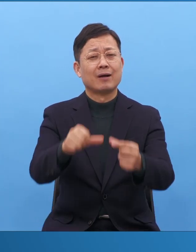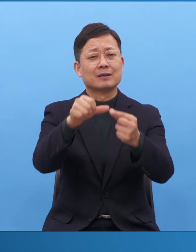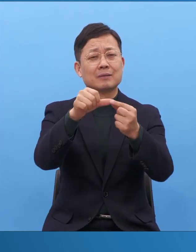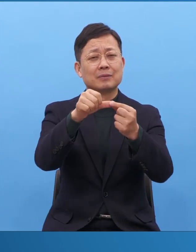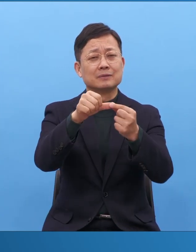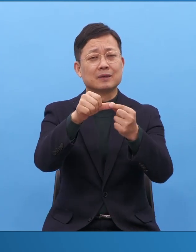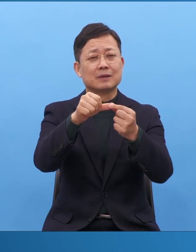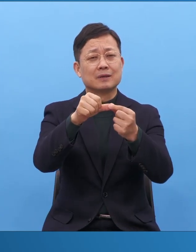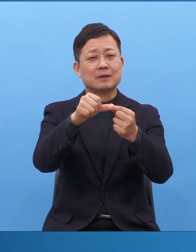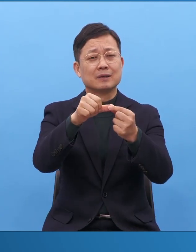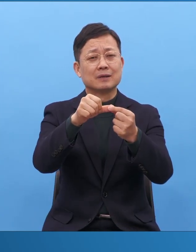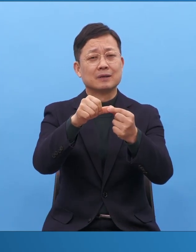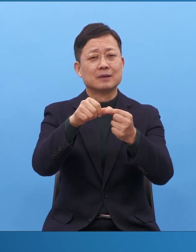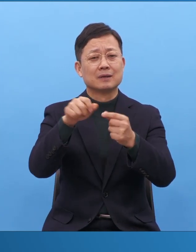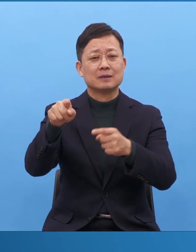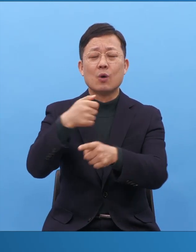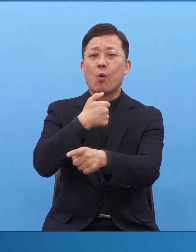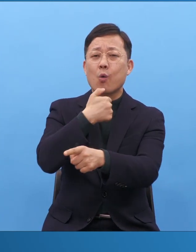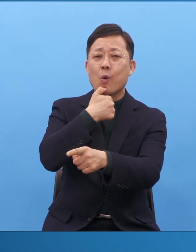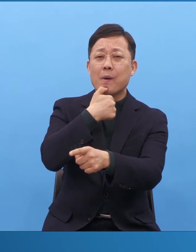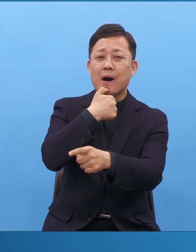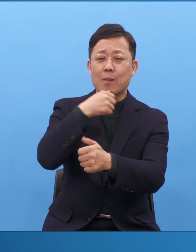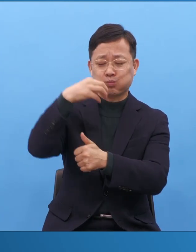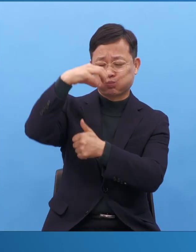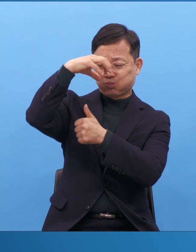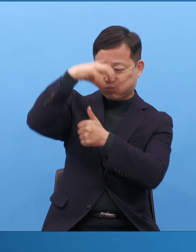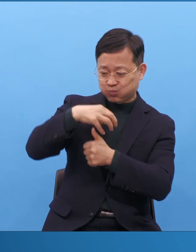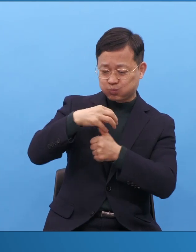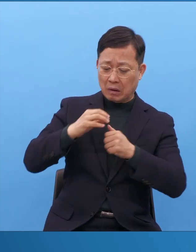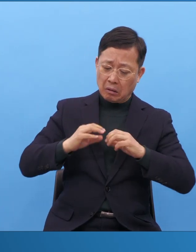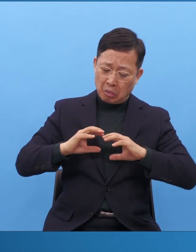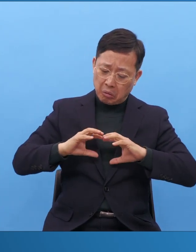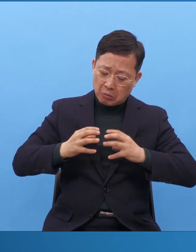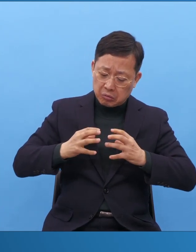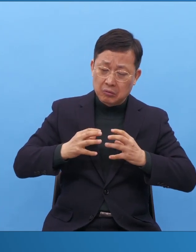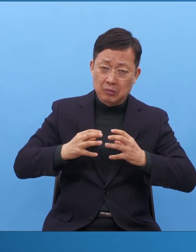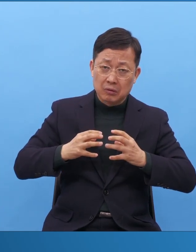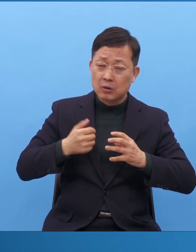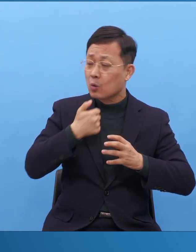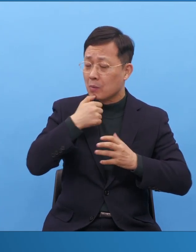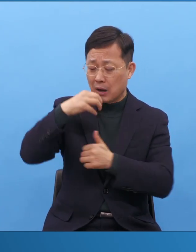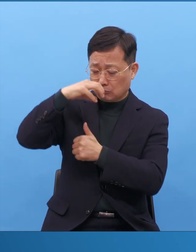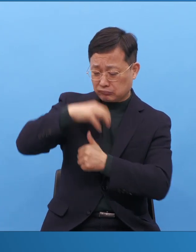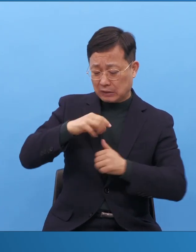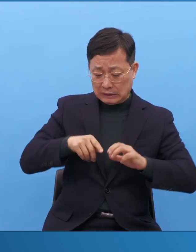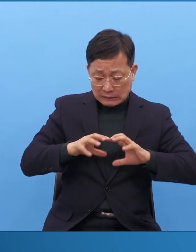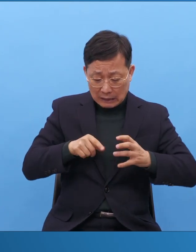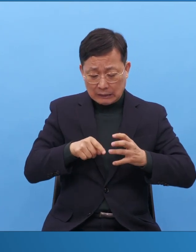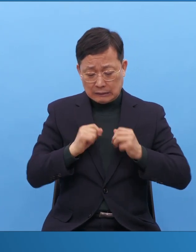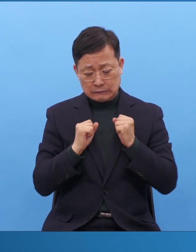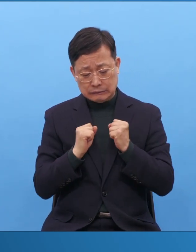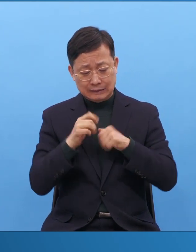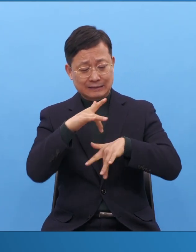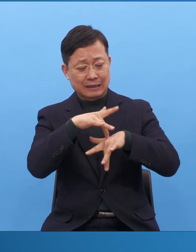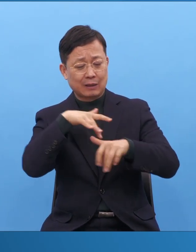왜냐? 계속 복음을 우습게 보니까 또 사단에게 당할 수밖에